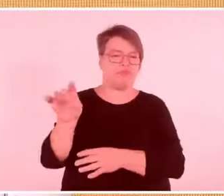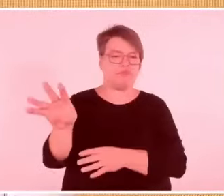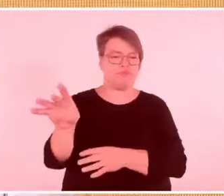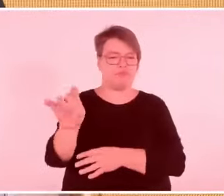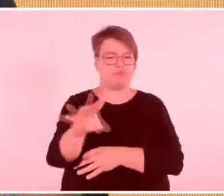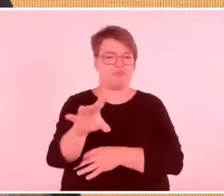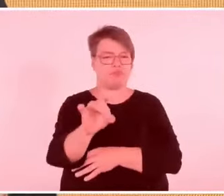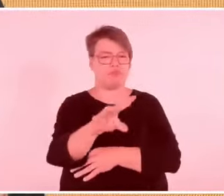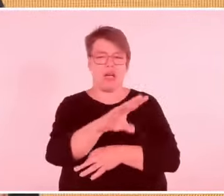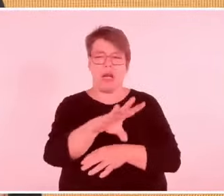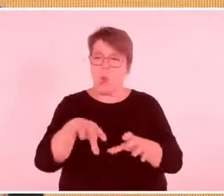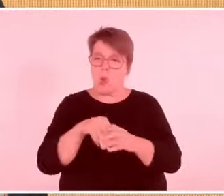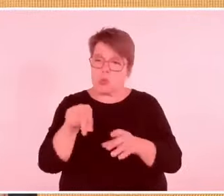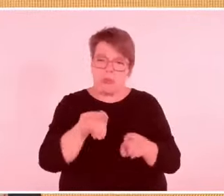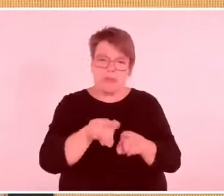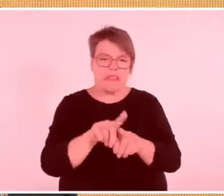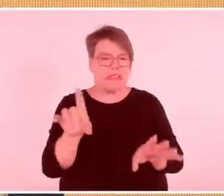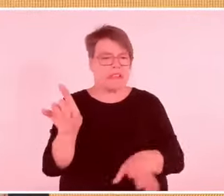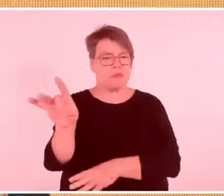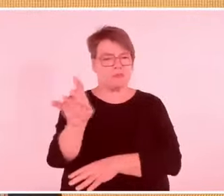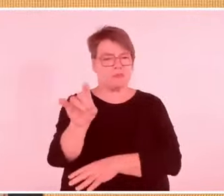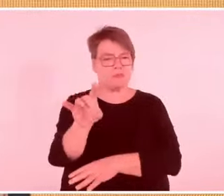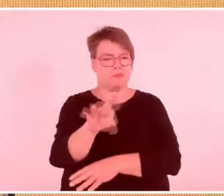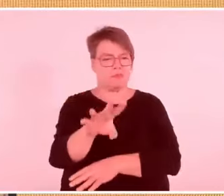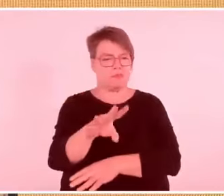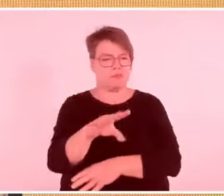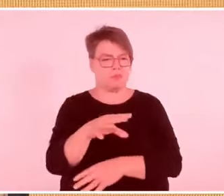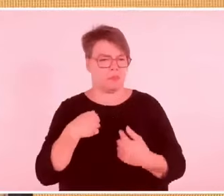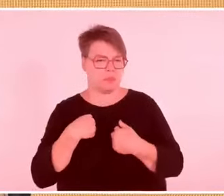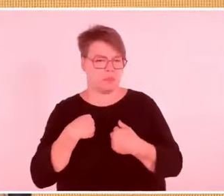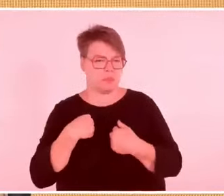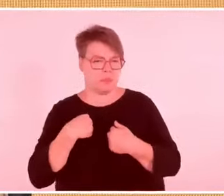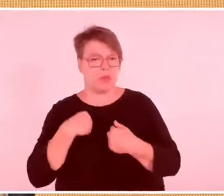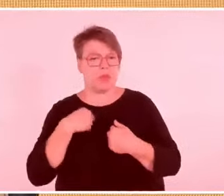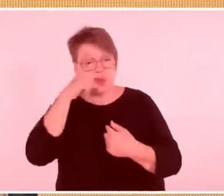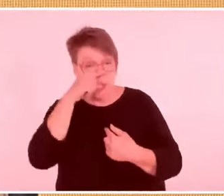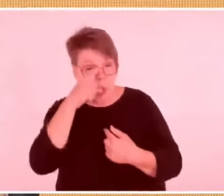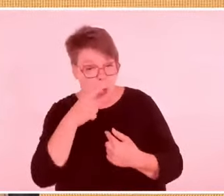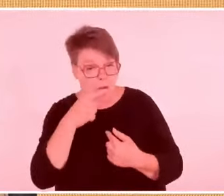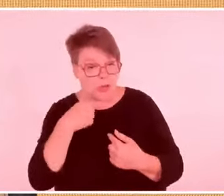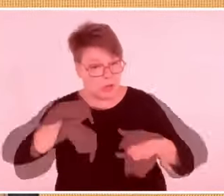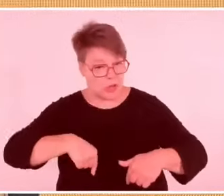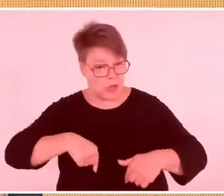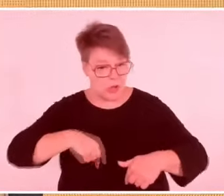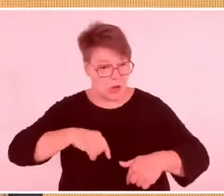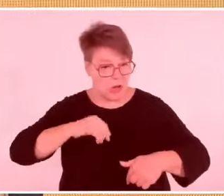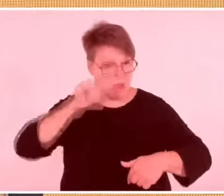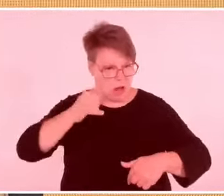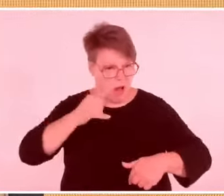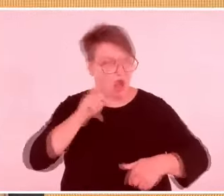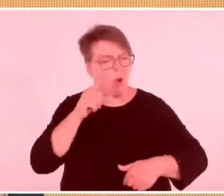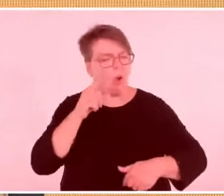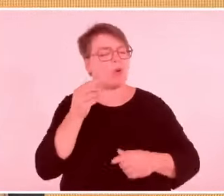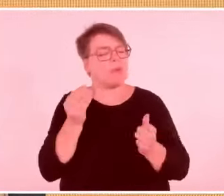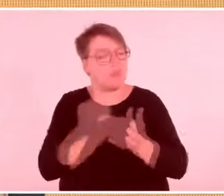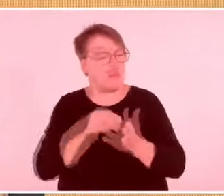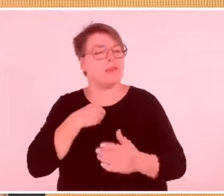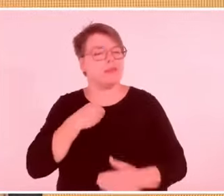noch leben würde. Und ich möchte wiederholen, ich möchte in keiner Form